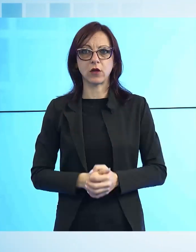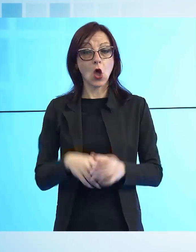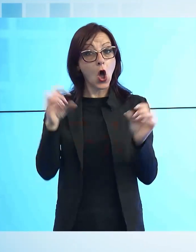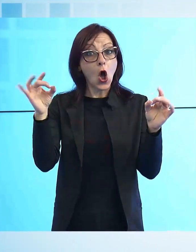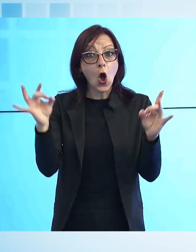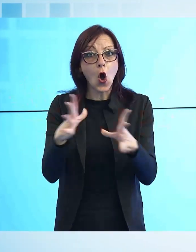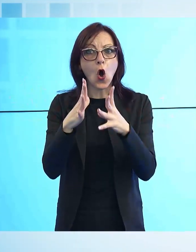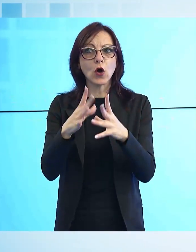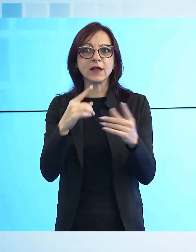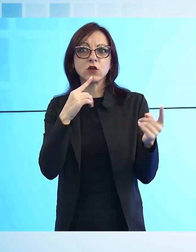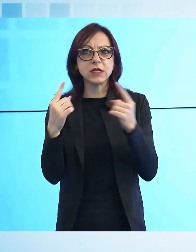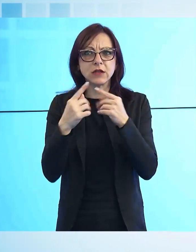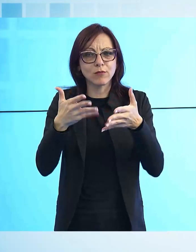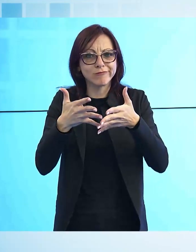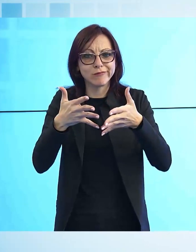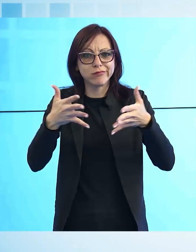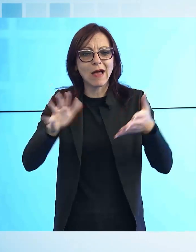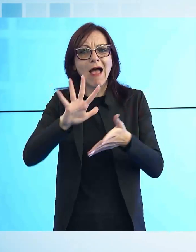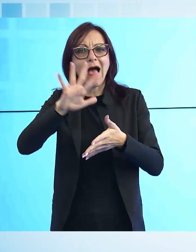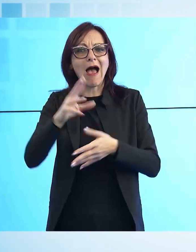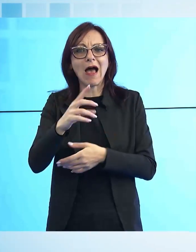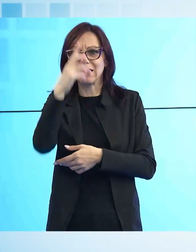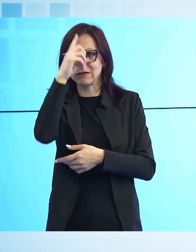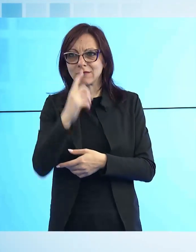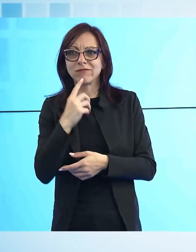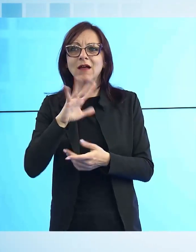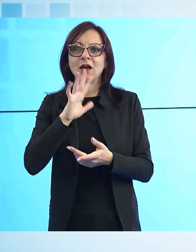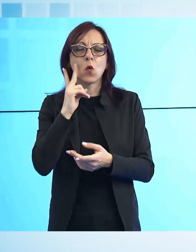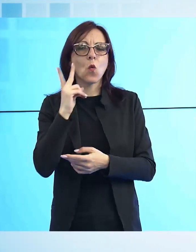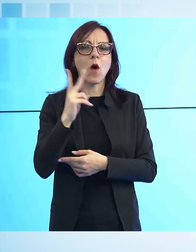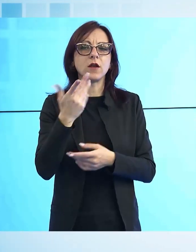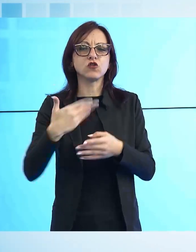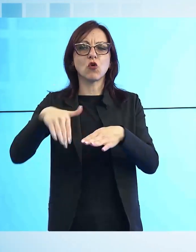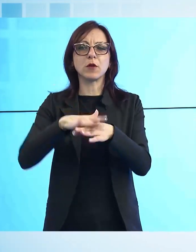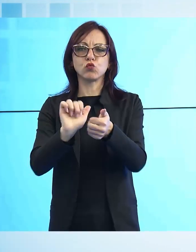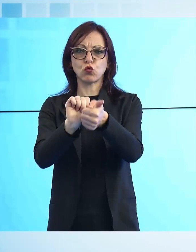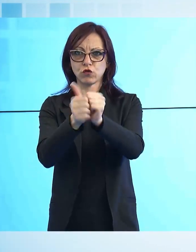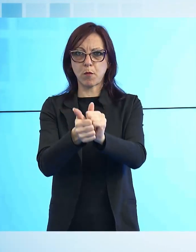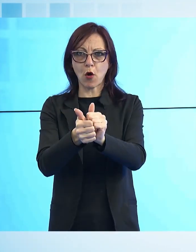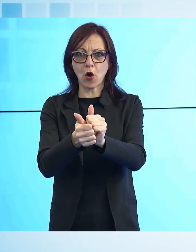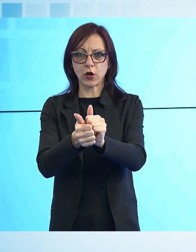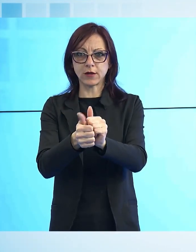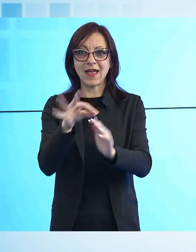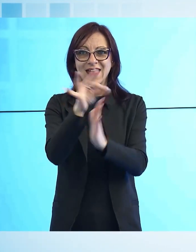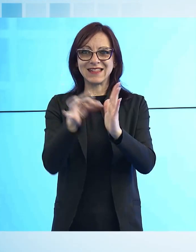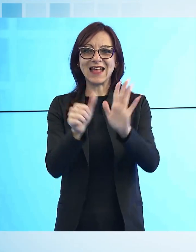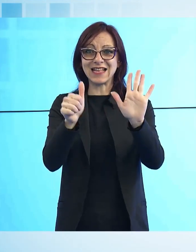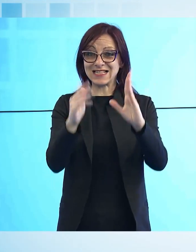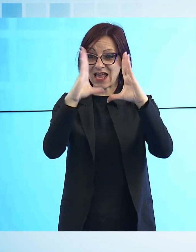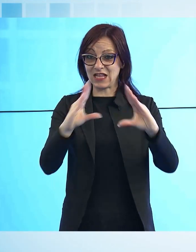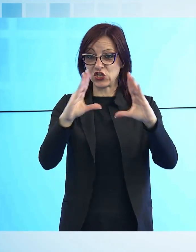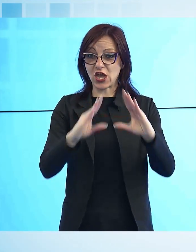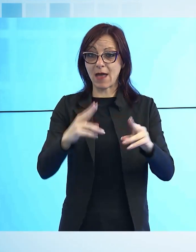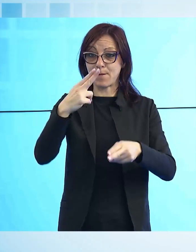il raggio della discussione anche ad altri aspetti che riguardano poi più in generale il mondo dello sport. Il 6 dicembre a Roma, ha spiegato